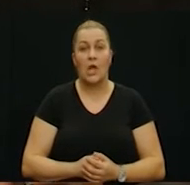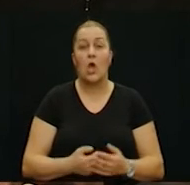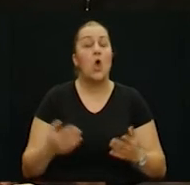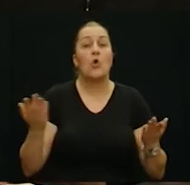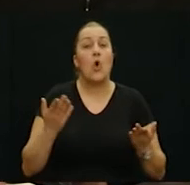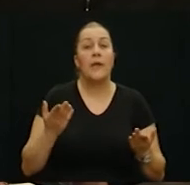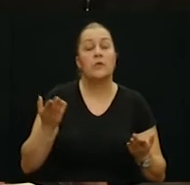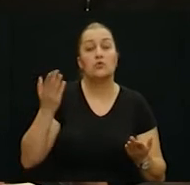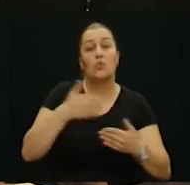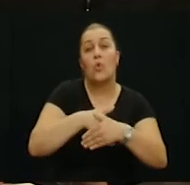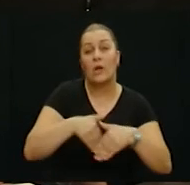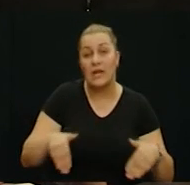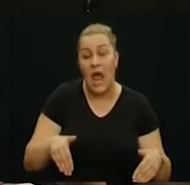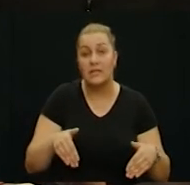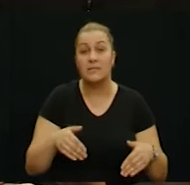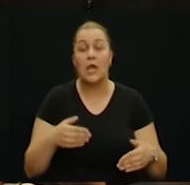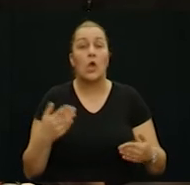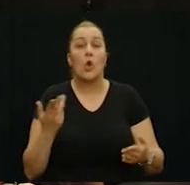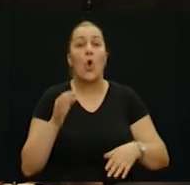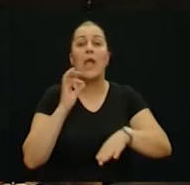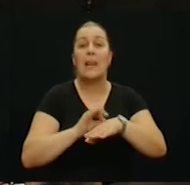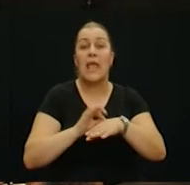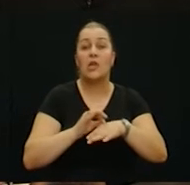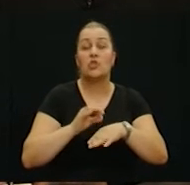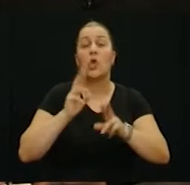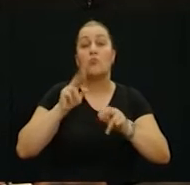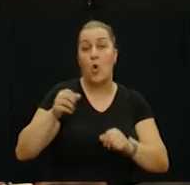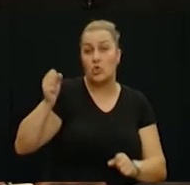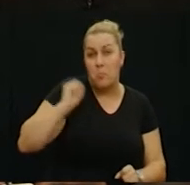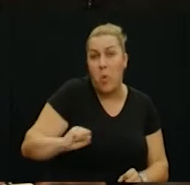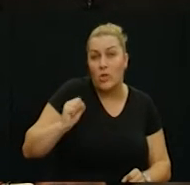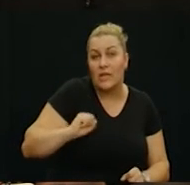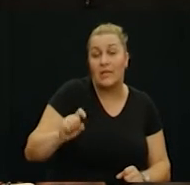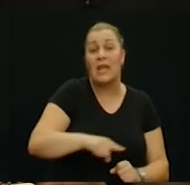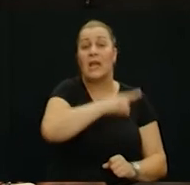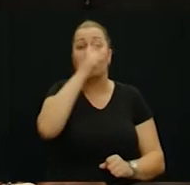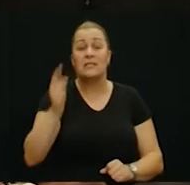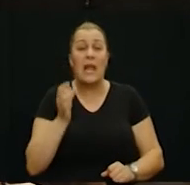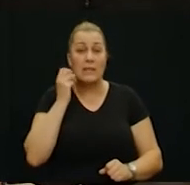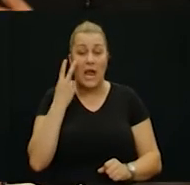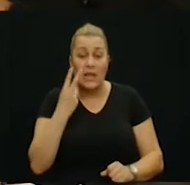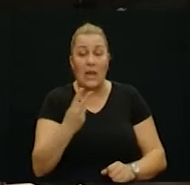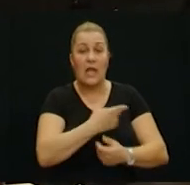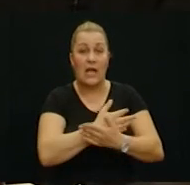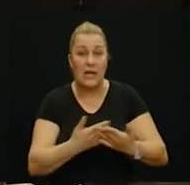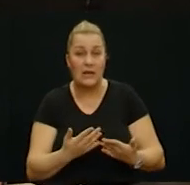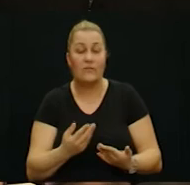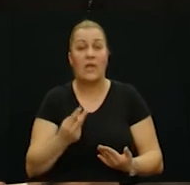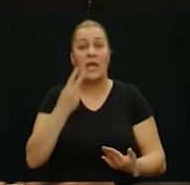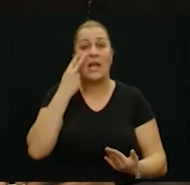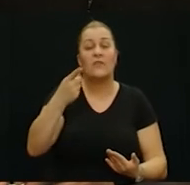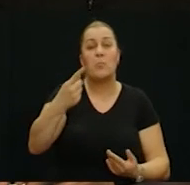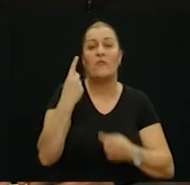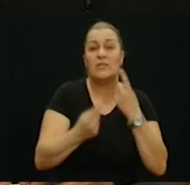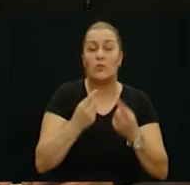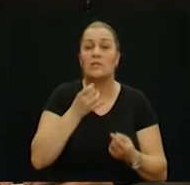Koje su granice doktora koji liječnik može podijeti kad cijeli dan gleda nažalost krl pa vidimo imaju